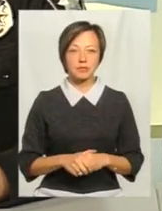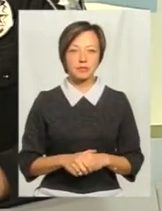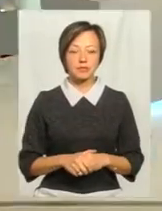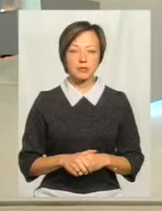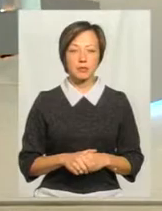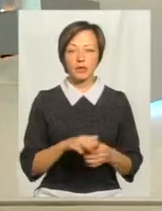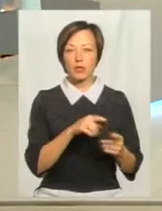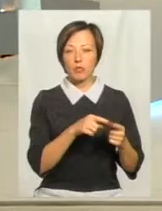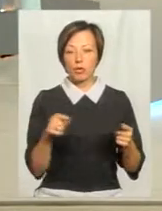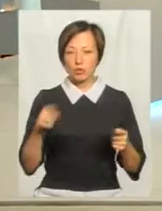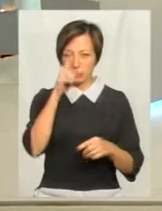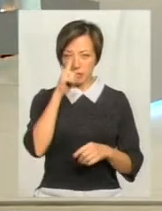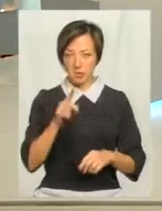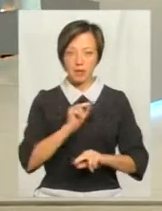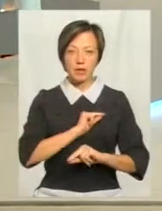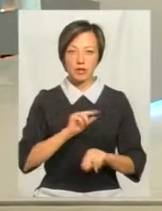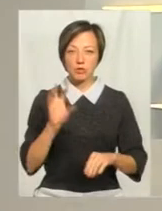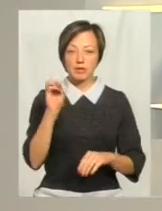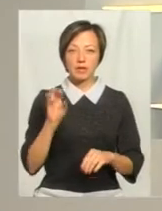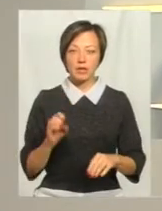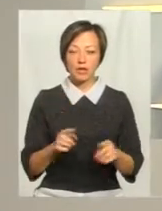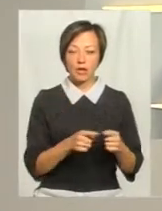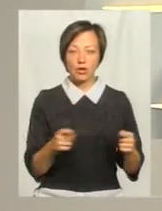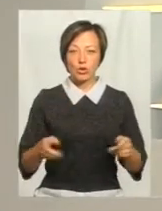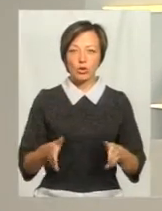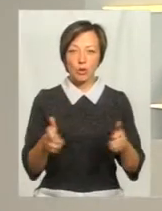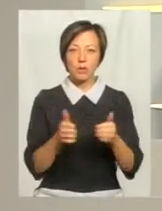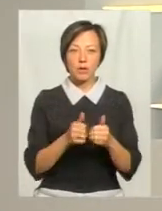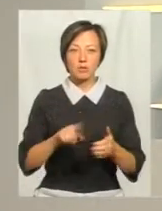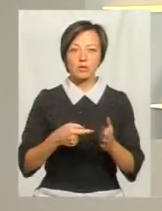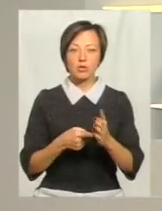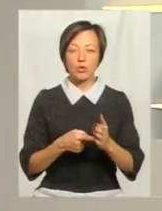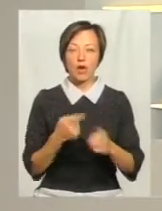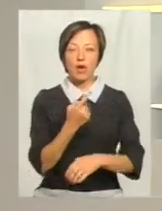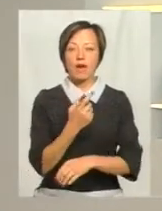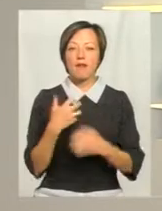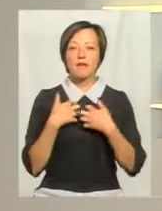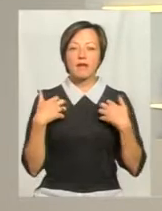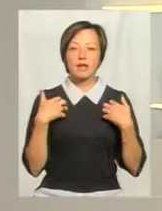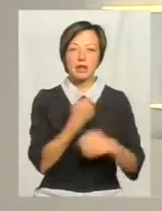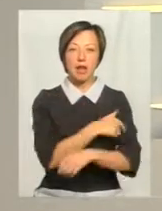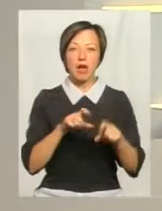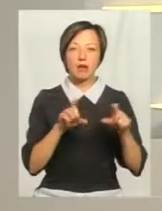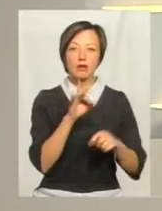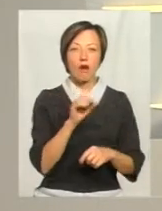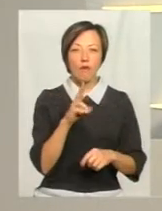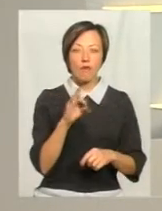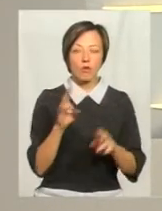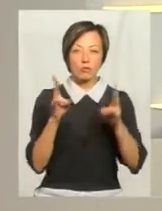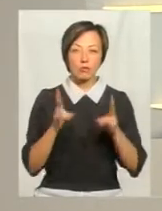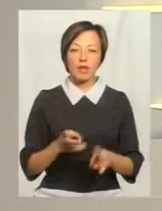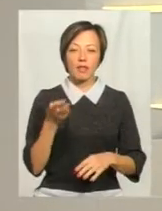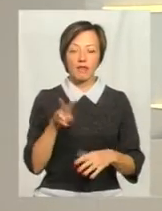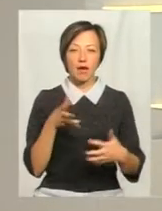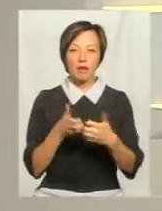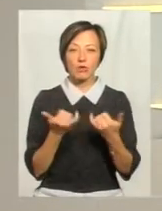Впродовж місяця, доки не працював світлофор, на ділянці дороги поблизу міської веплікарні у Ракове трапилось дві аварії. Сьогодні